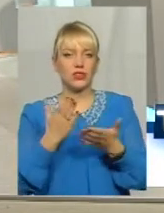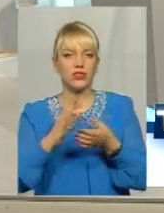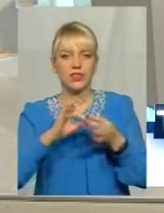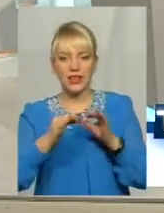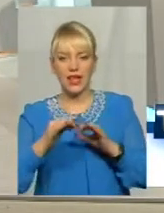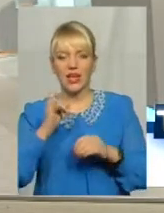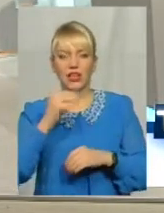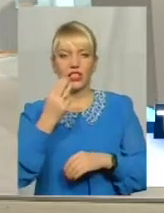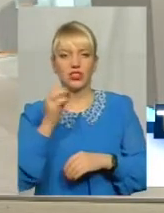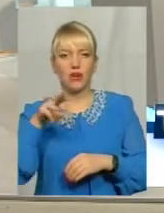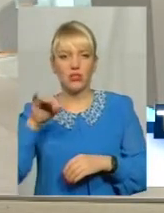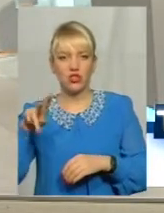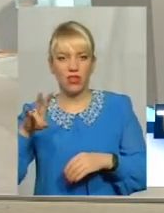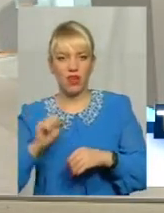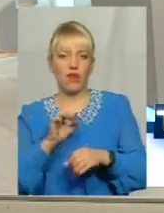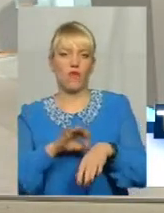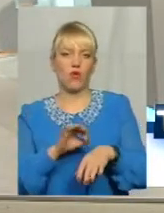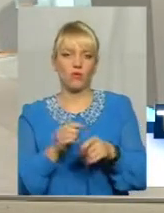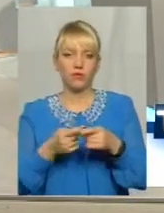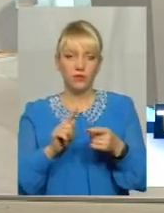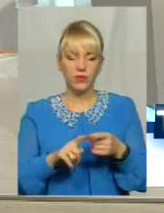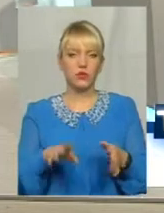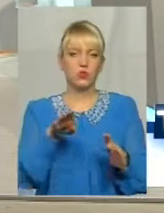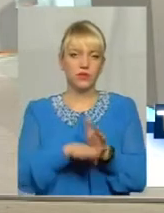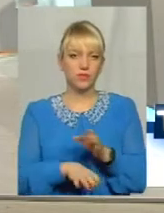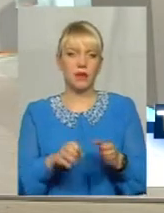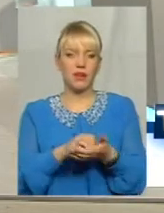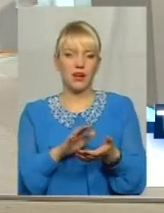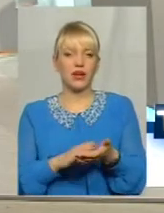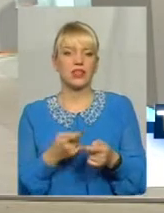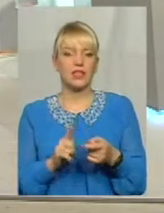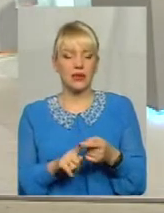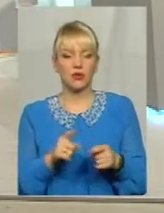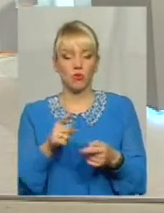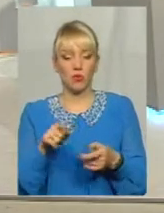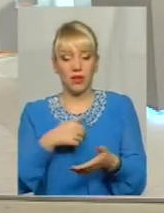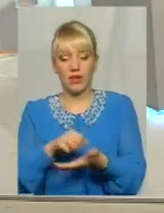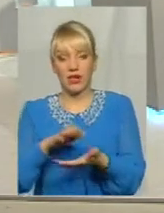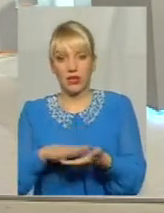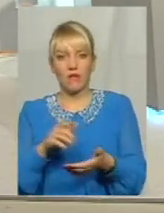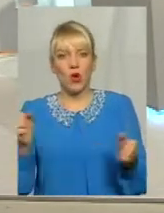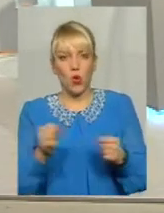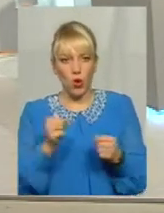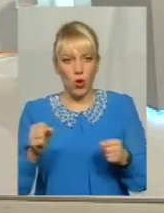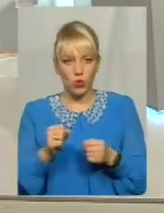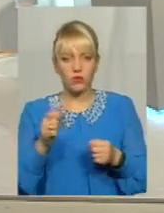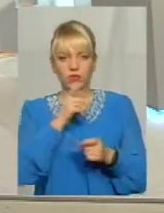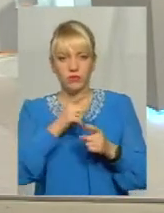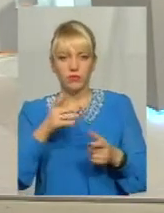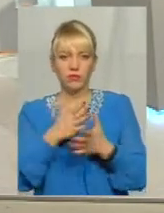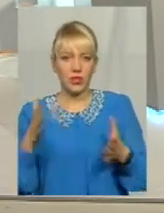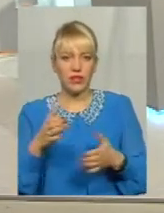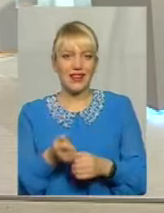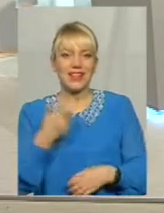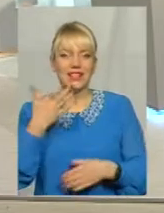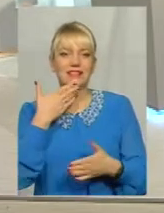вже виражену, то дійсно і загострюється, перебіг. Тому ми реєструємо в цей період холодний більшу кількість звернень, їх більшу